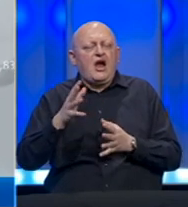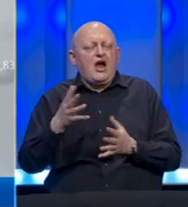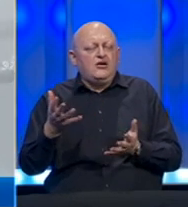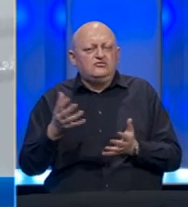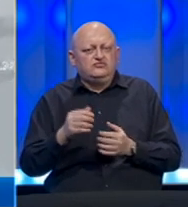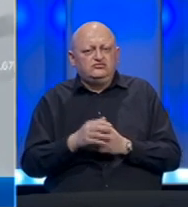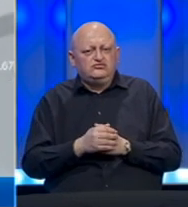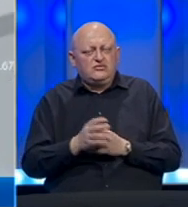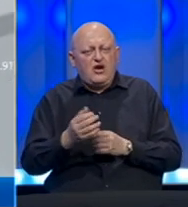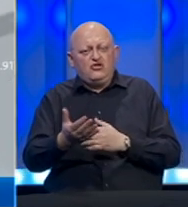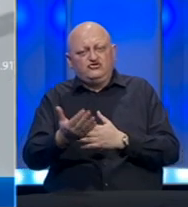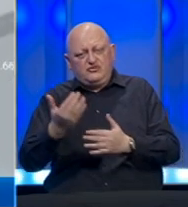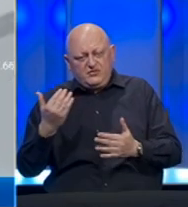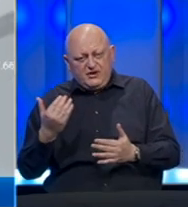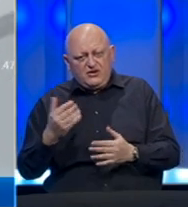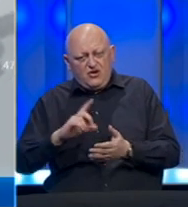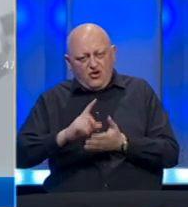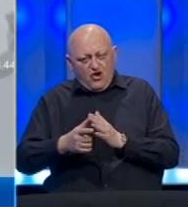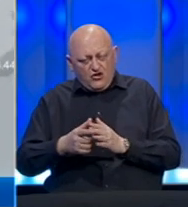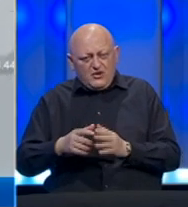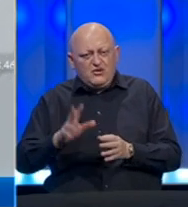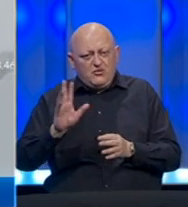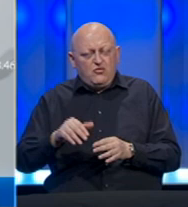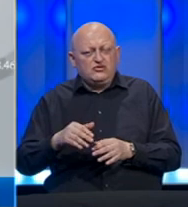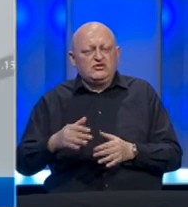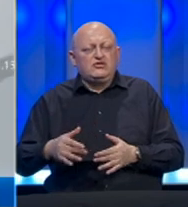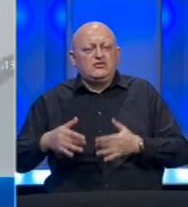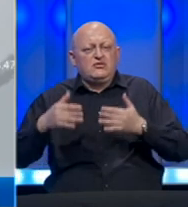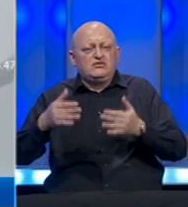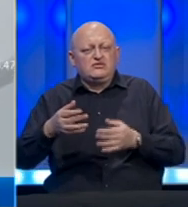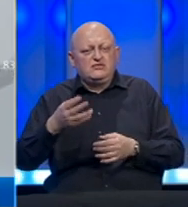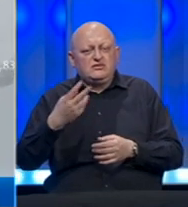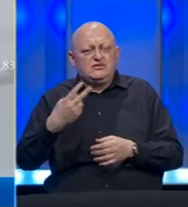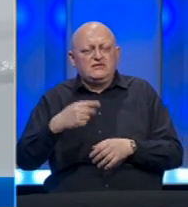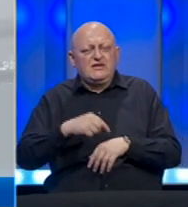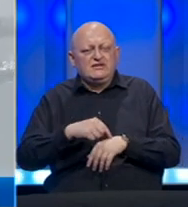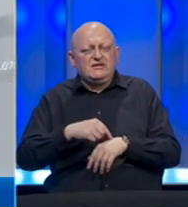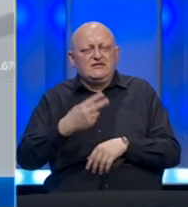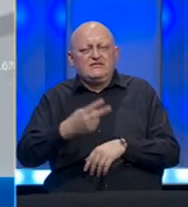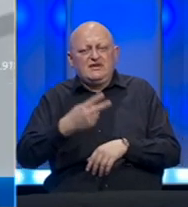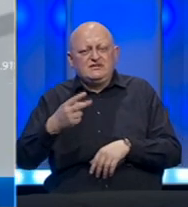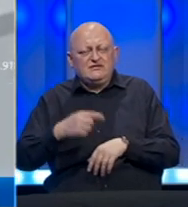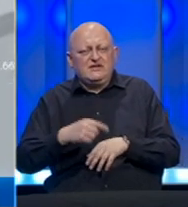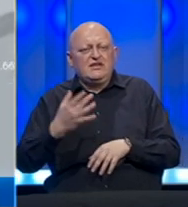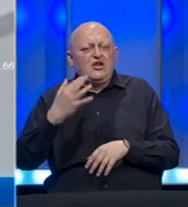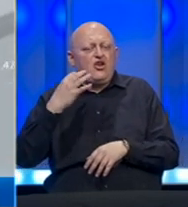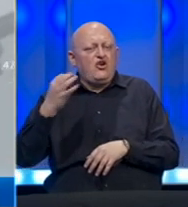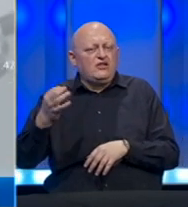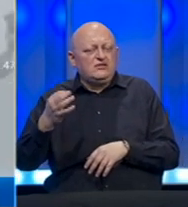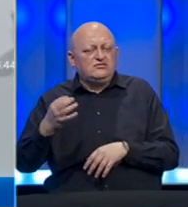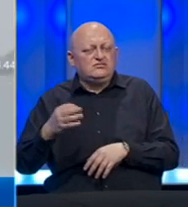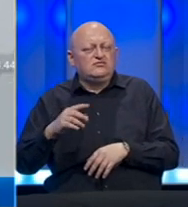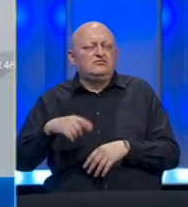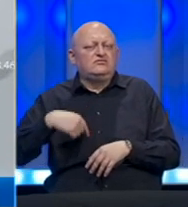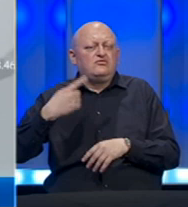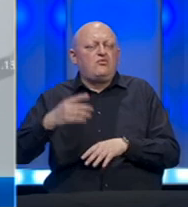prerano u smislu da to odmah bude, onda ga možemo pomjerati sa 20 sati na 22, još nekoliko dana, pa onda u